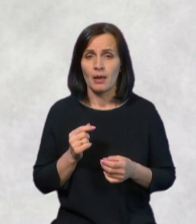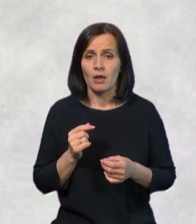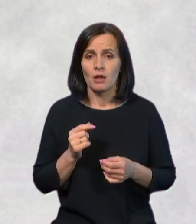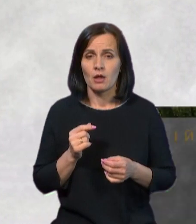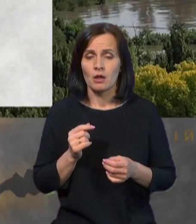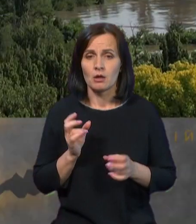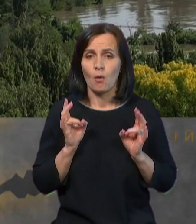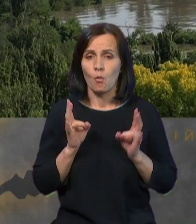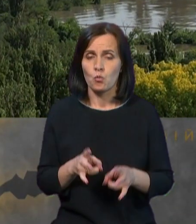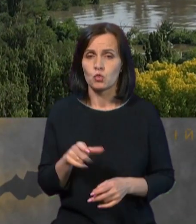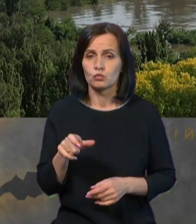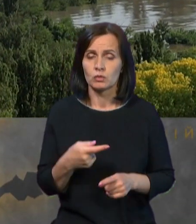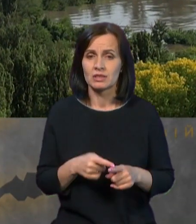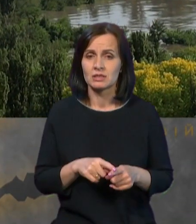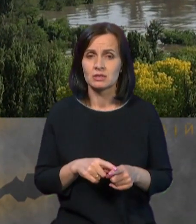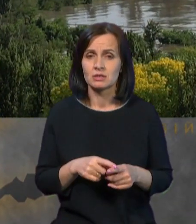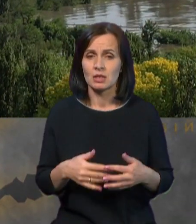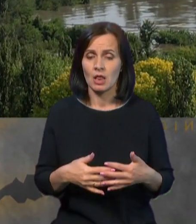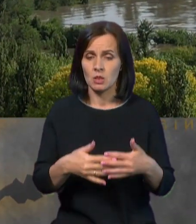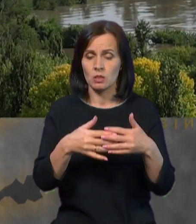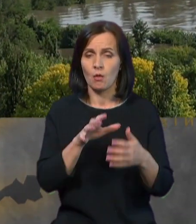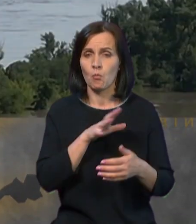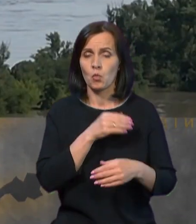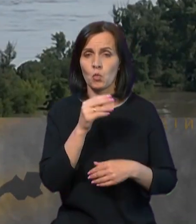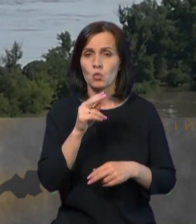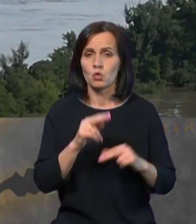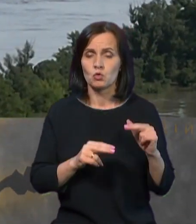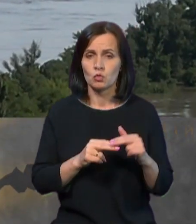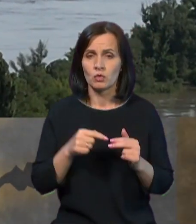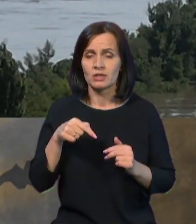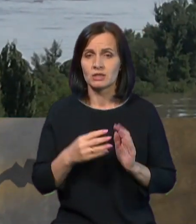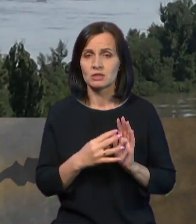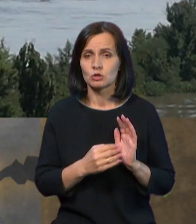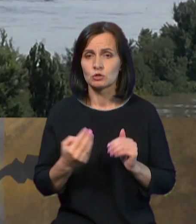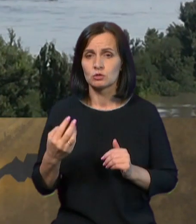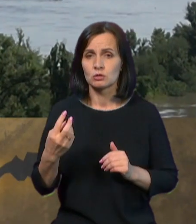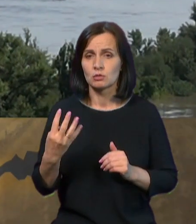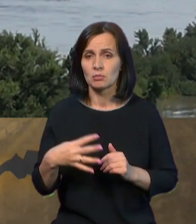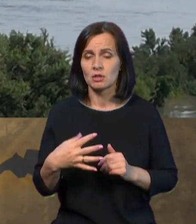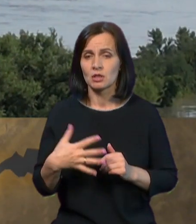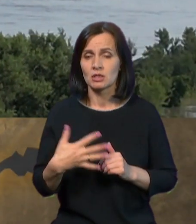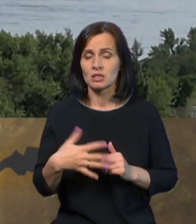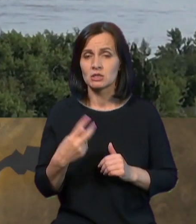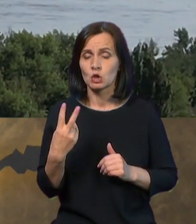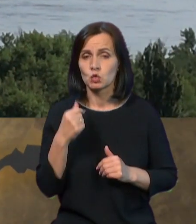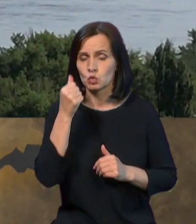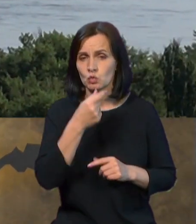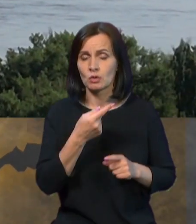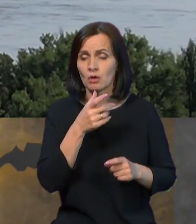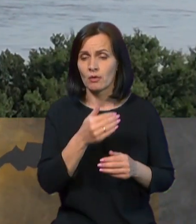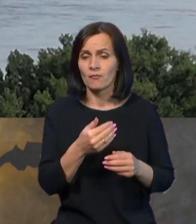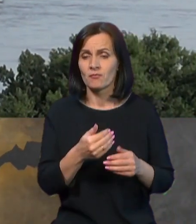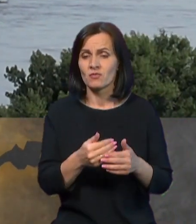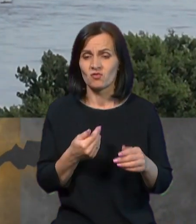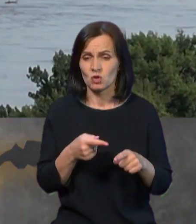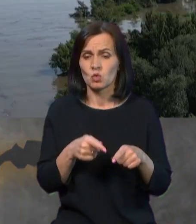Ця дамба була будована в 1952 році. З тих пір, за ці 75 років, там